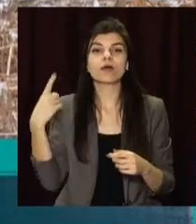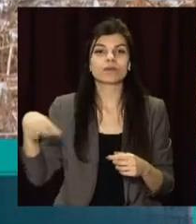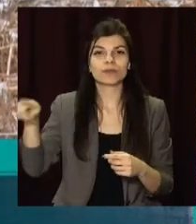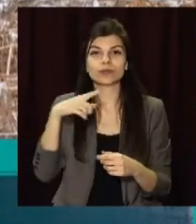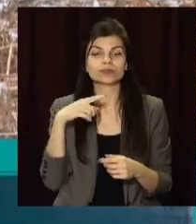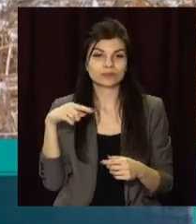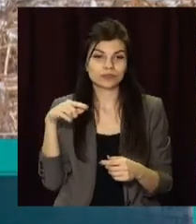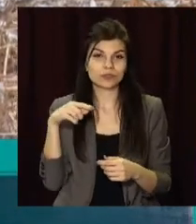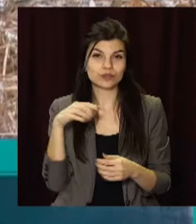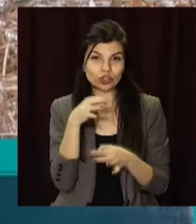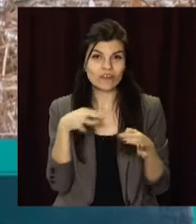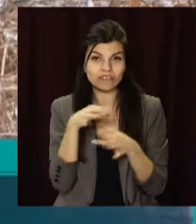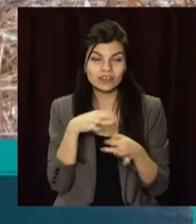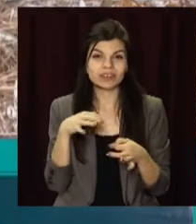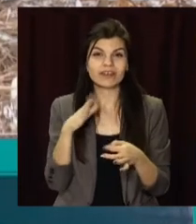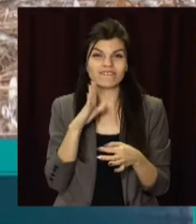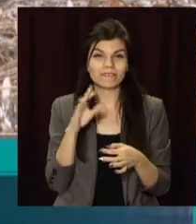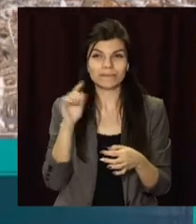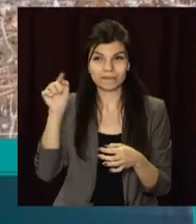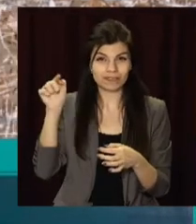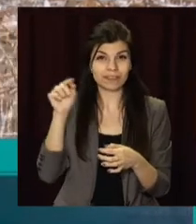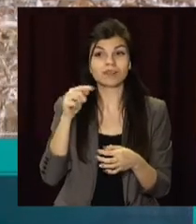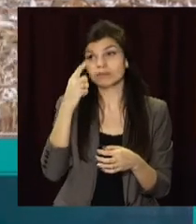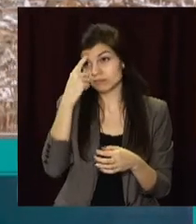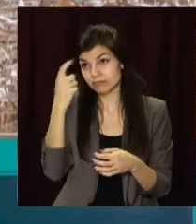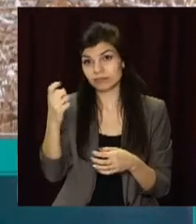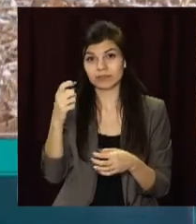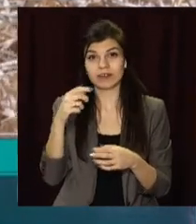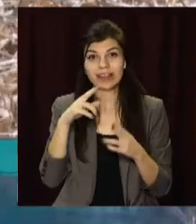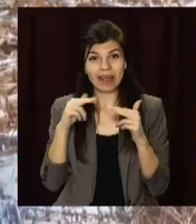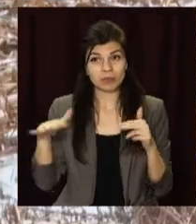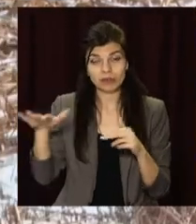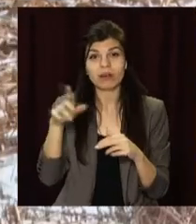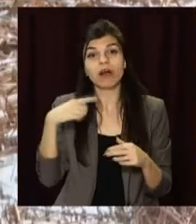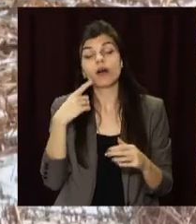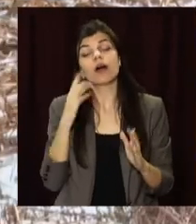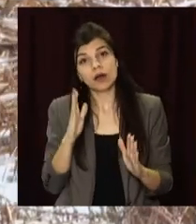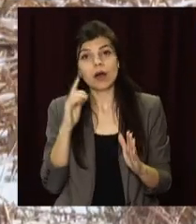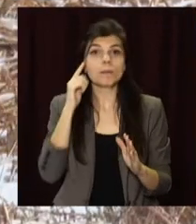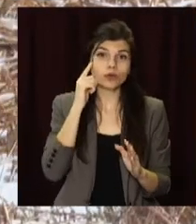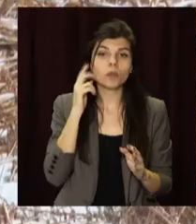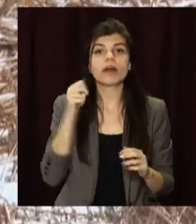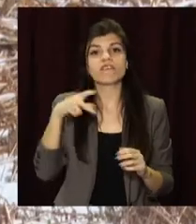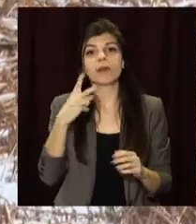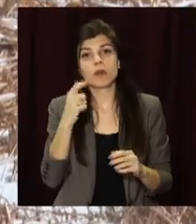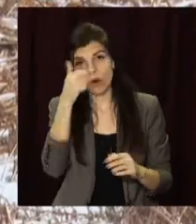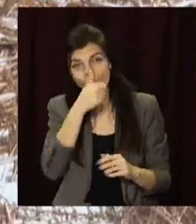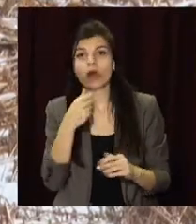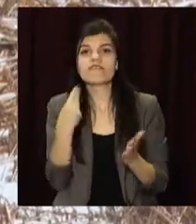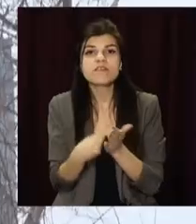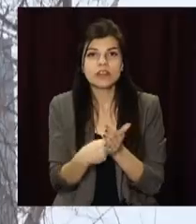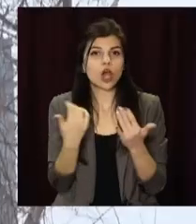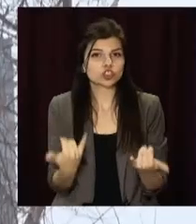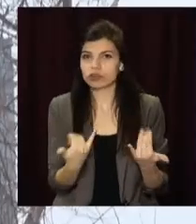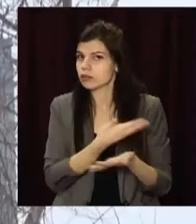міський совіт нам прийшов відповідь, сказали, що не заложено. Ми подумаємо на 2021